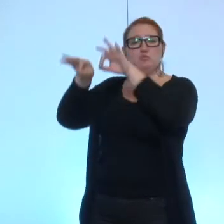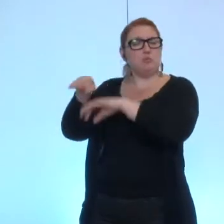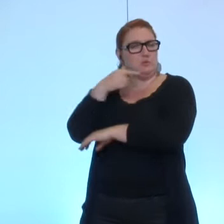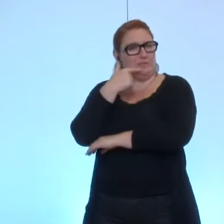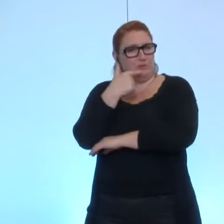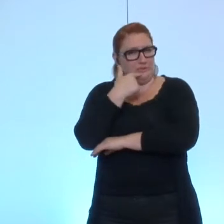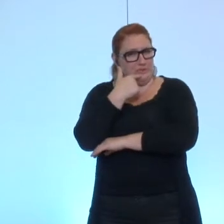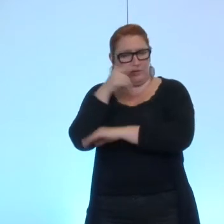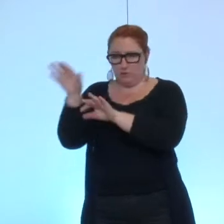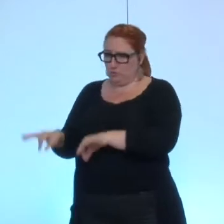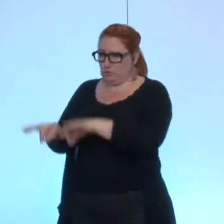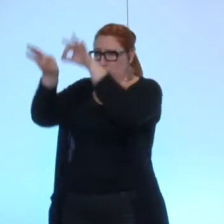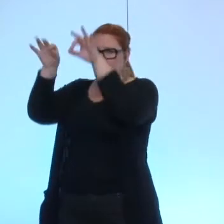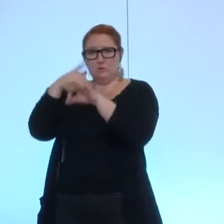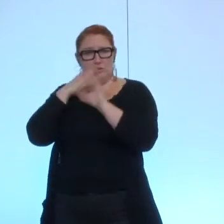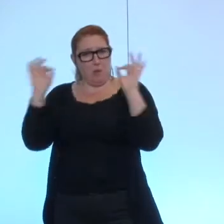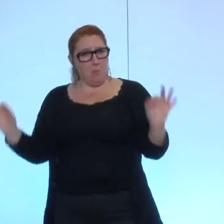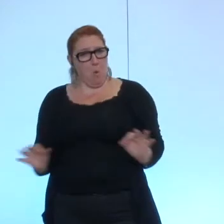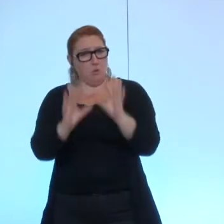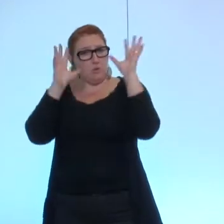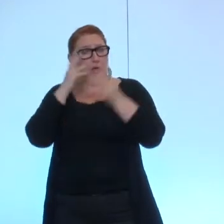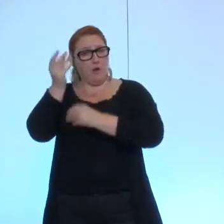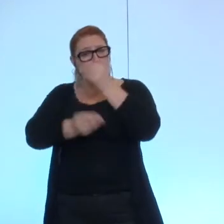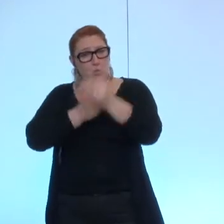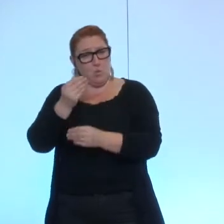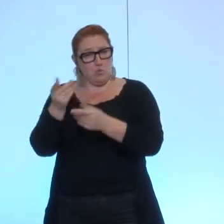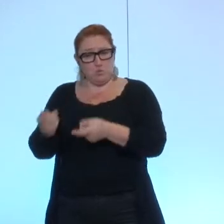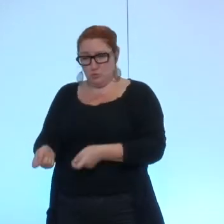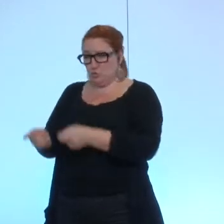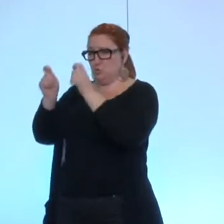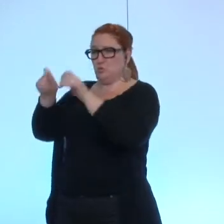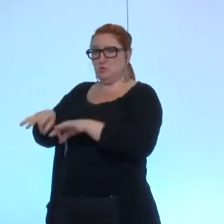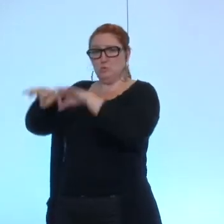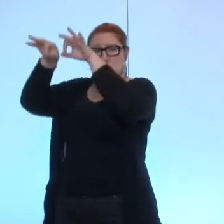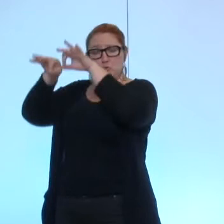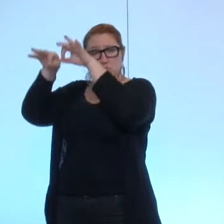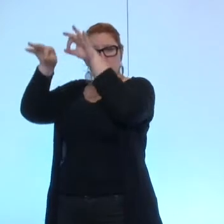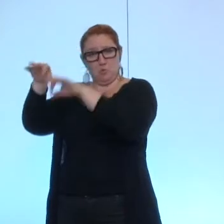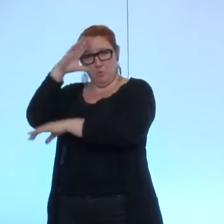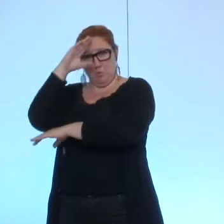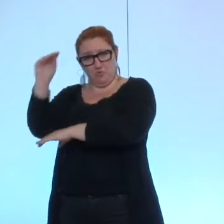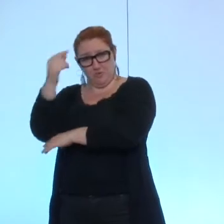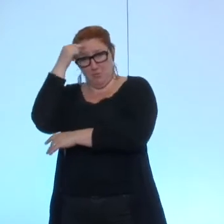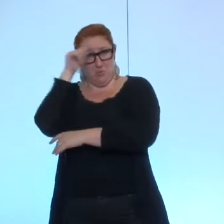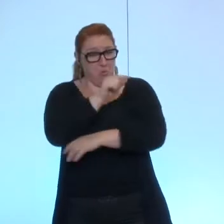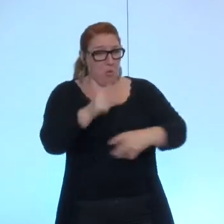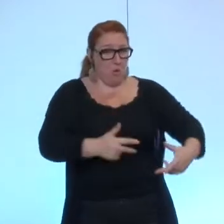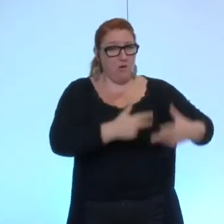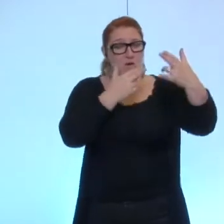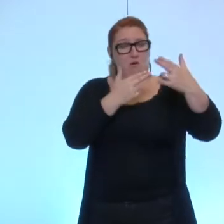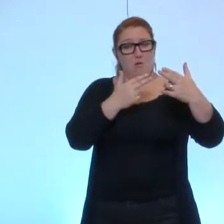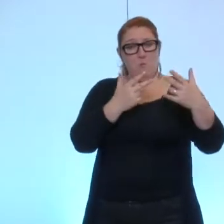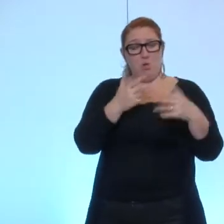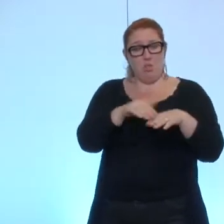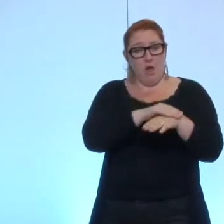? Est-ce que c'est une suspension ponctuelle ou est-ce que c'est une suspension d'activité professionnelle pour le mandat ? C'est-à-dire, est-ce qu